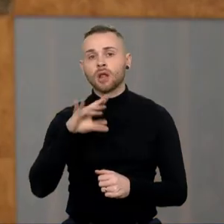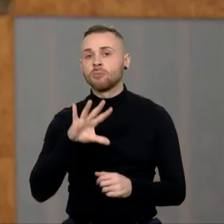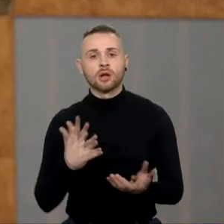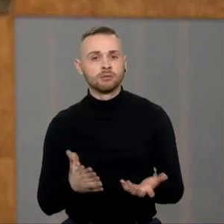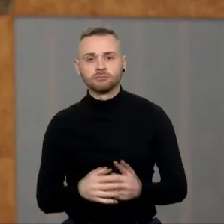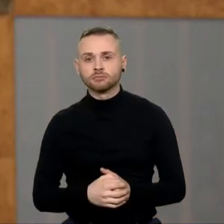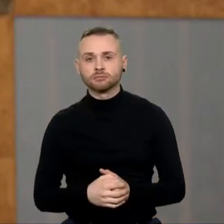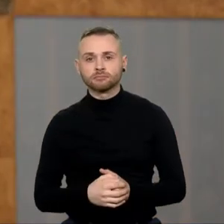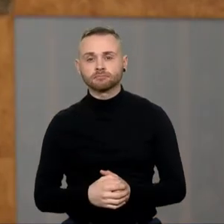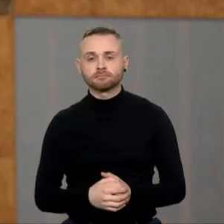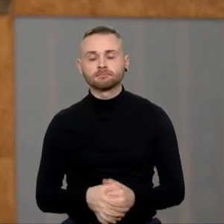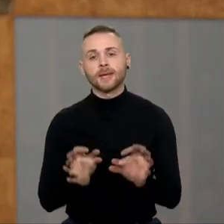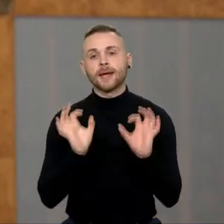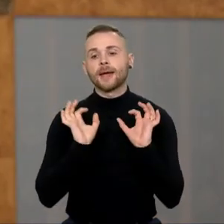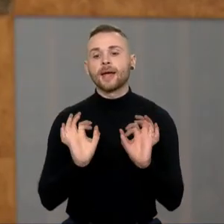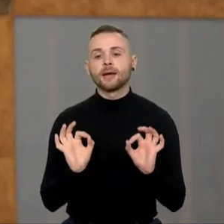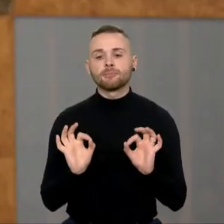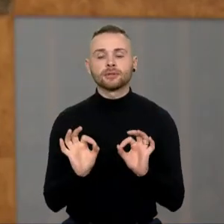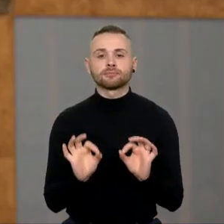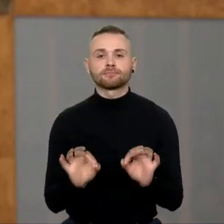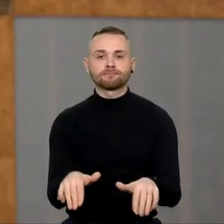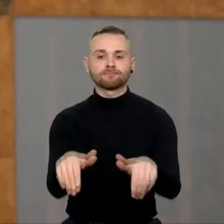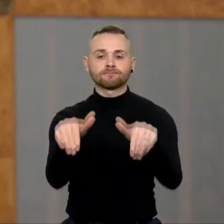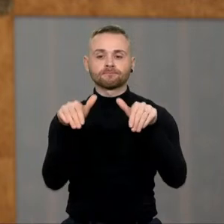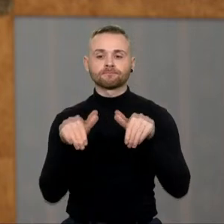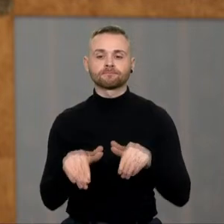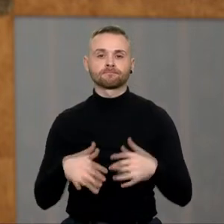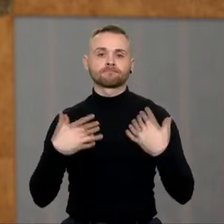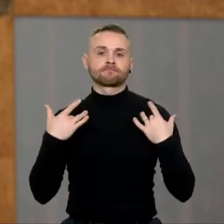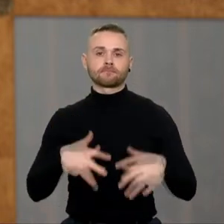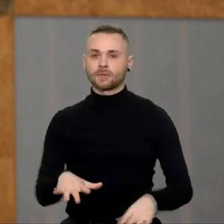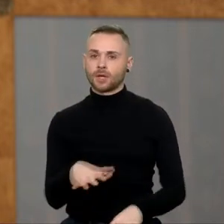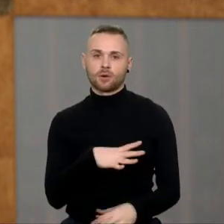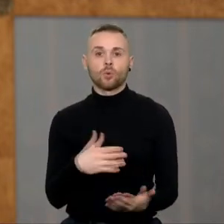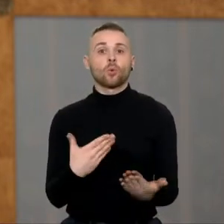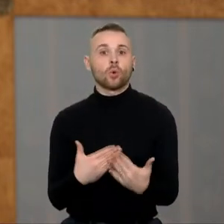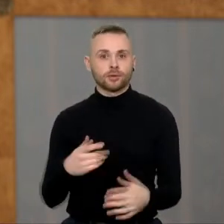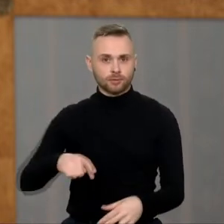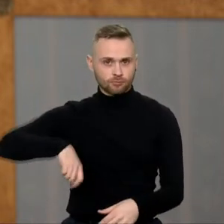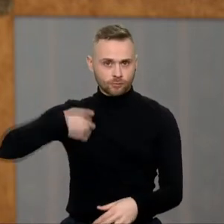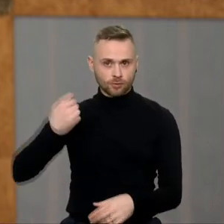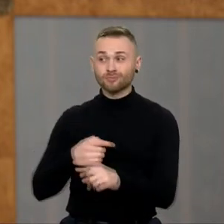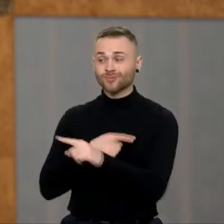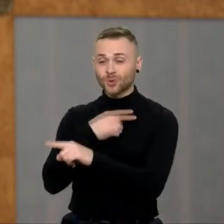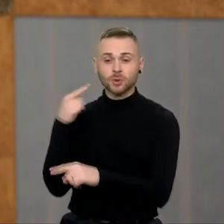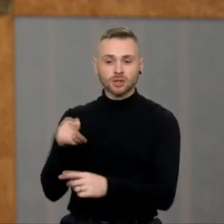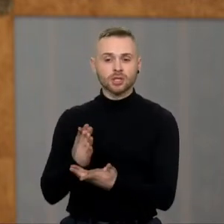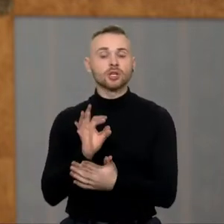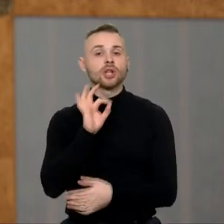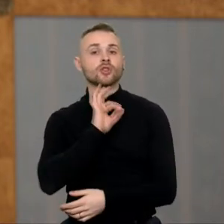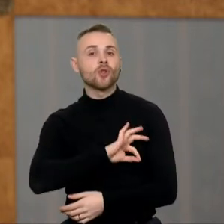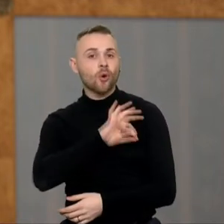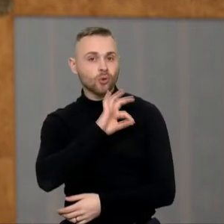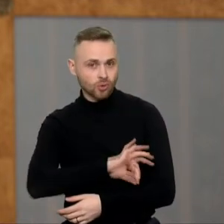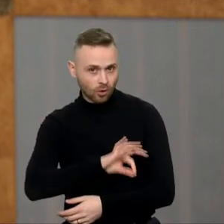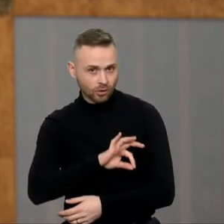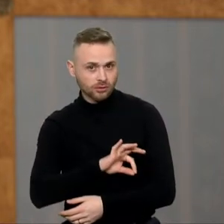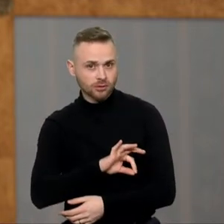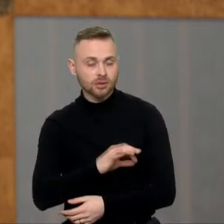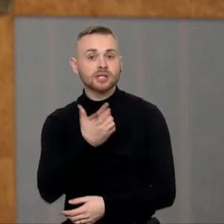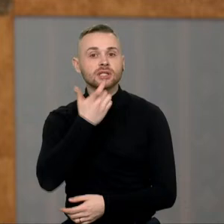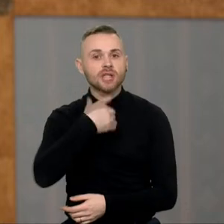tinkamai pasitraukti, nes tai reikštų labai didelius nuostolius, nes kita pusė naudojasi tokia jų pažeidžiama situacija.